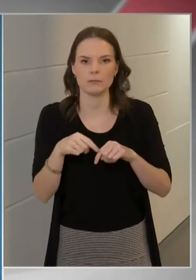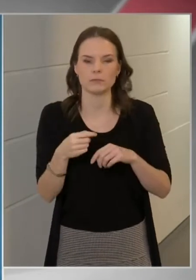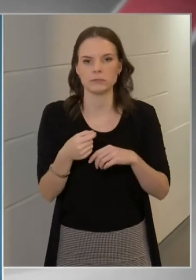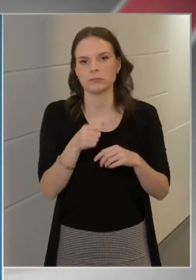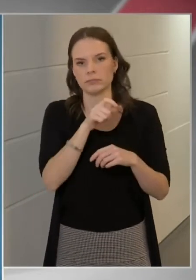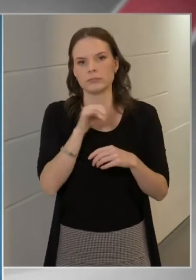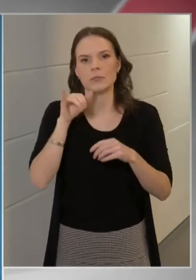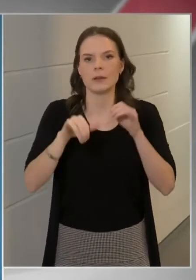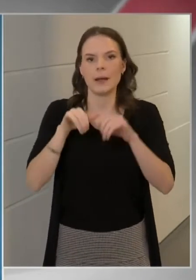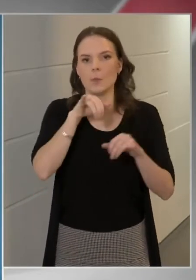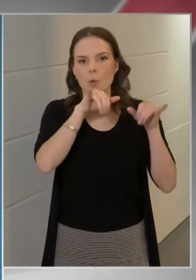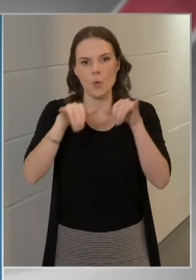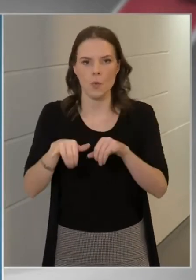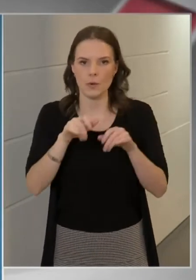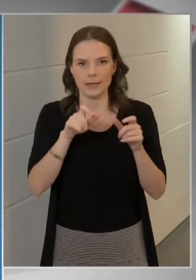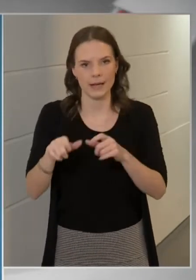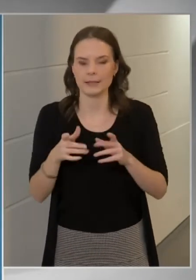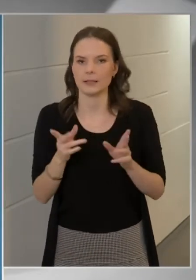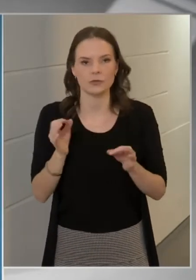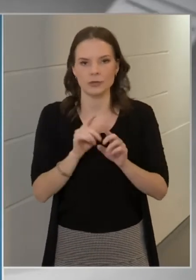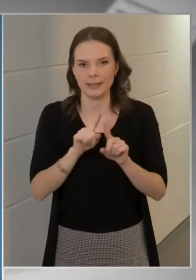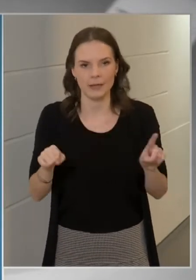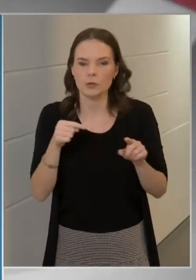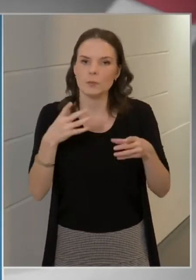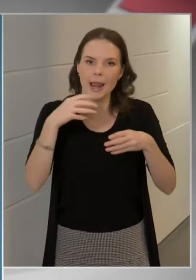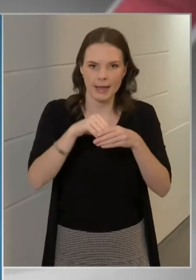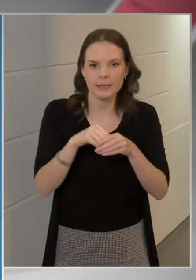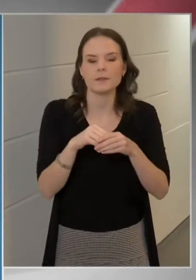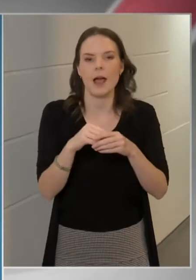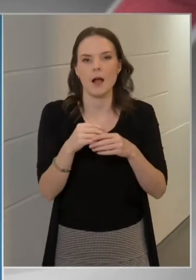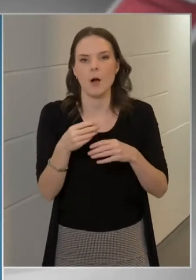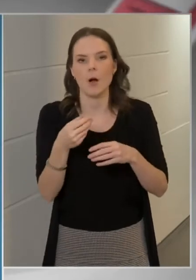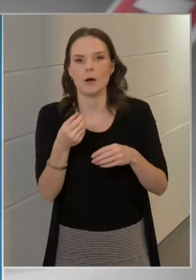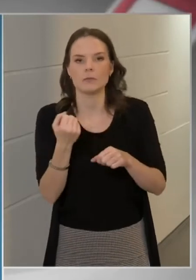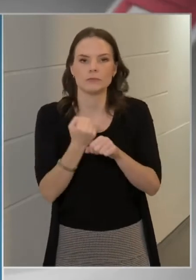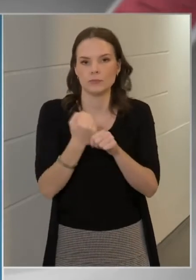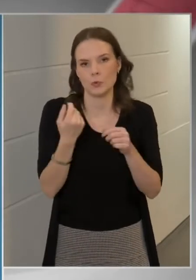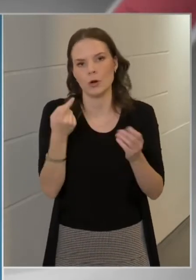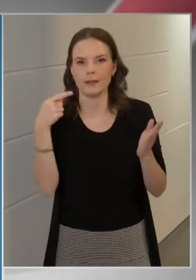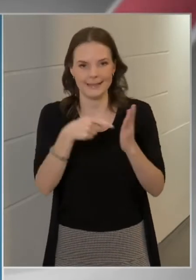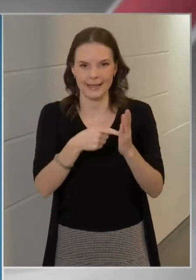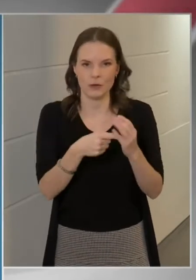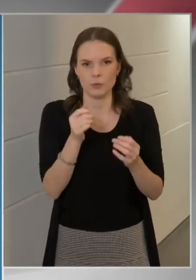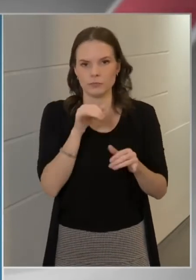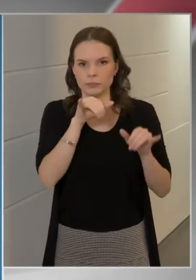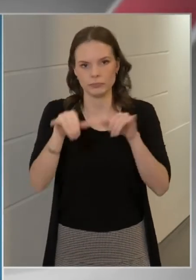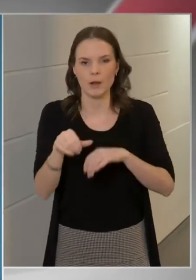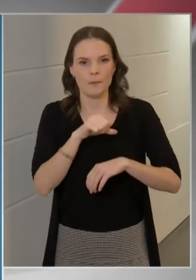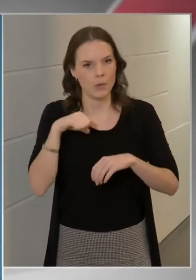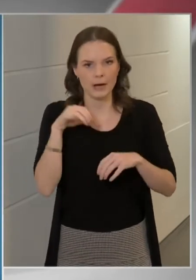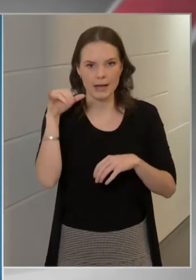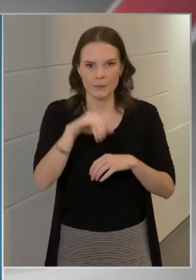repülőjáratok leszállását is, beleéltve az üzleti célú magánrepülőgépeket is. Az áruforgalom